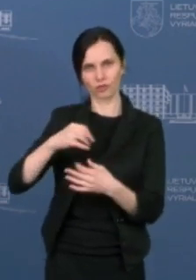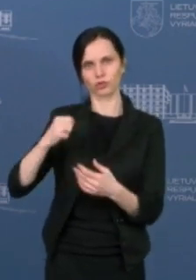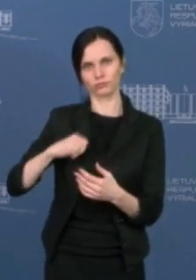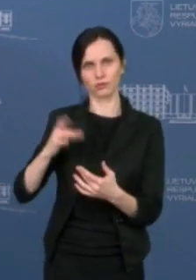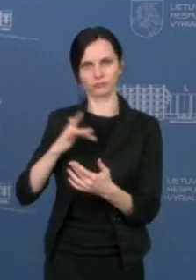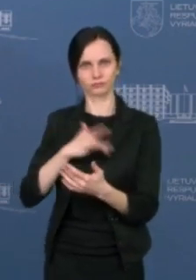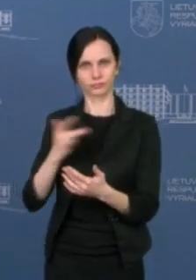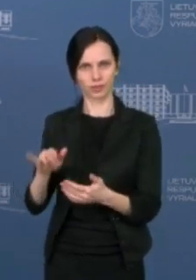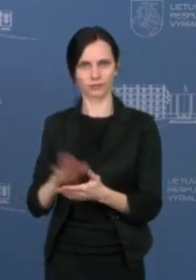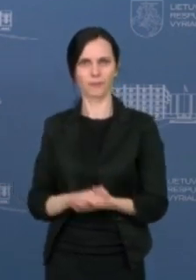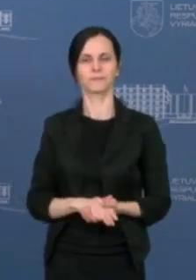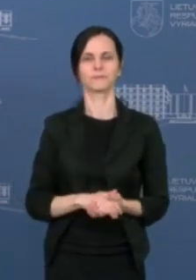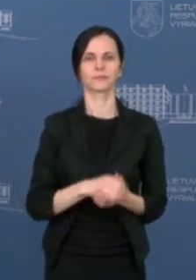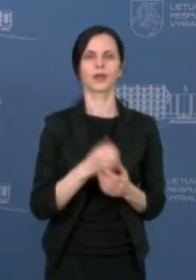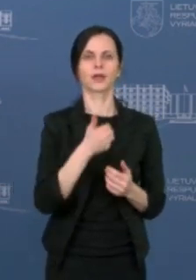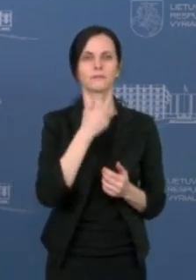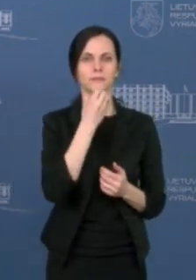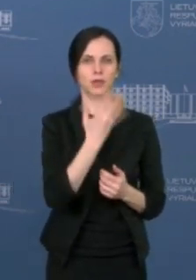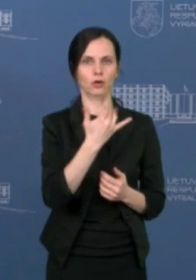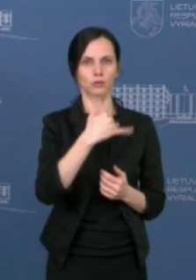15 minučių, Saulius Jakučionis.